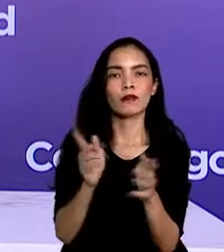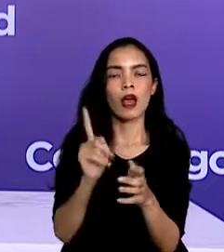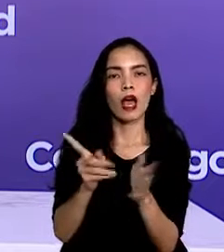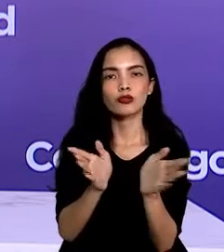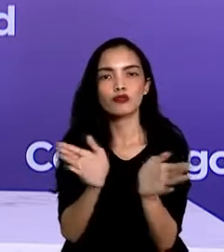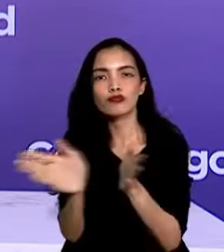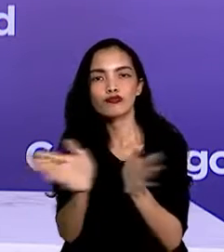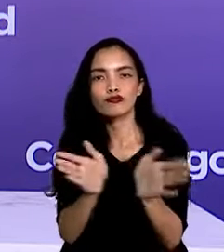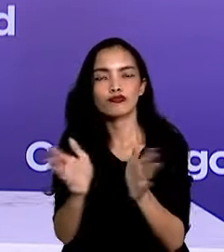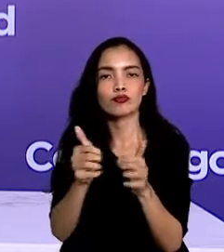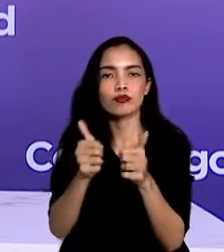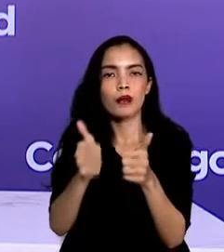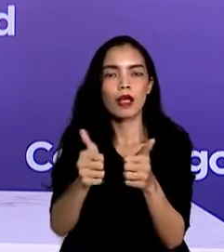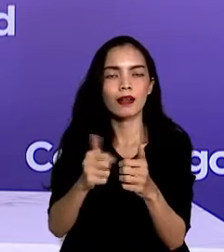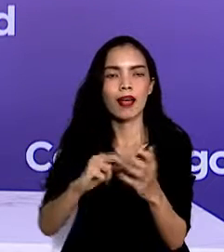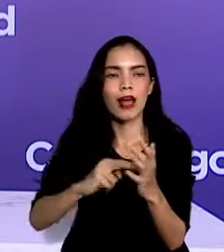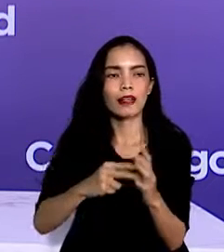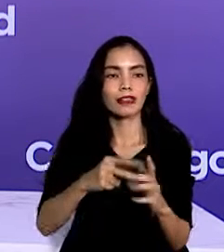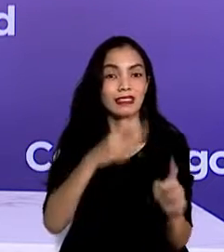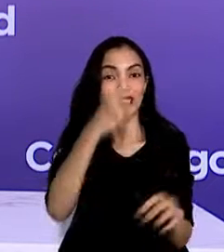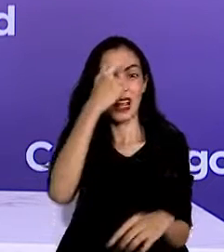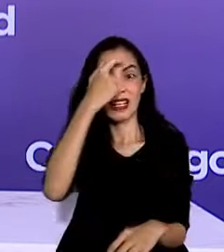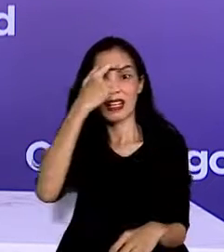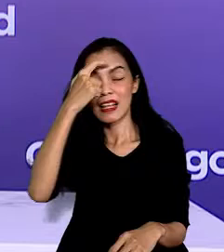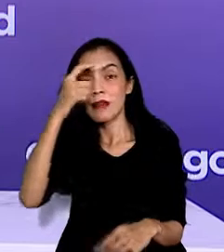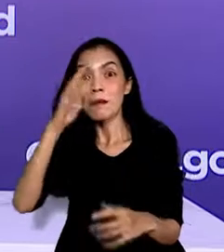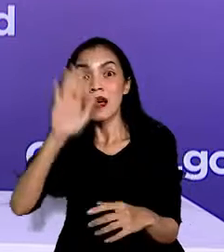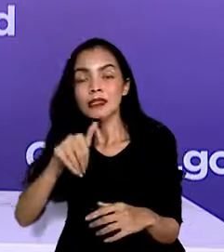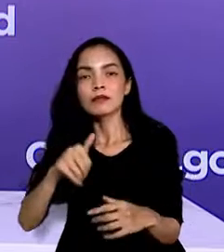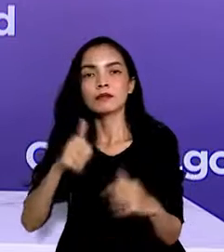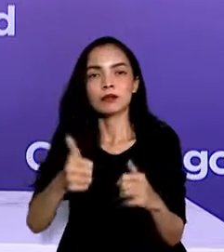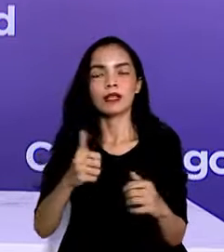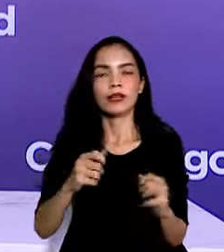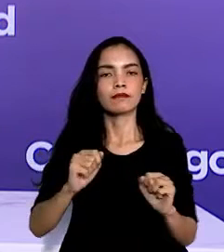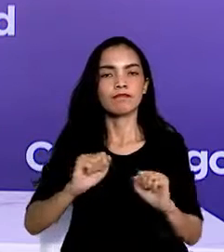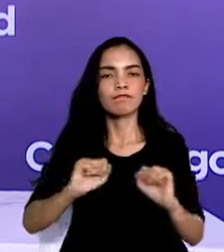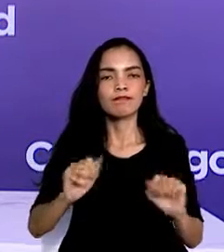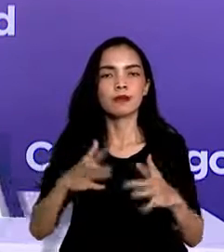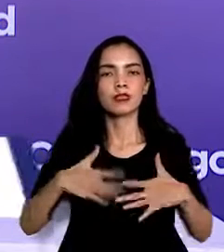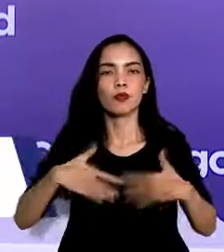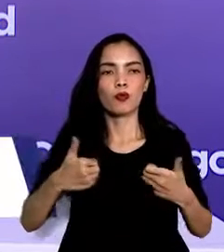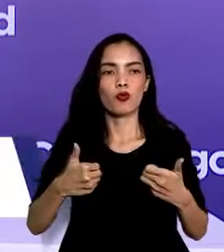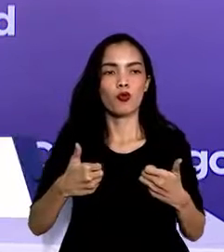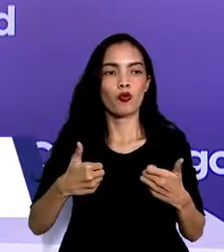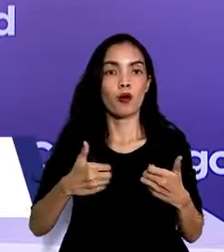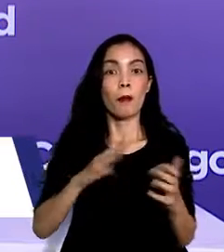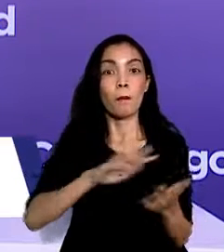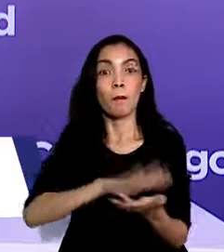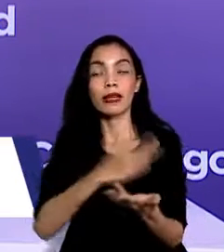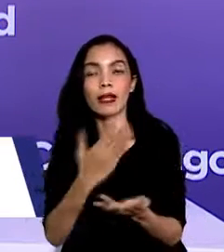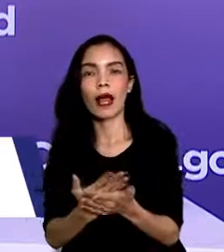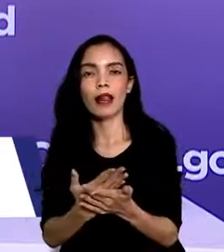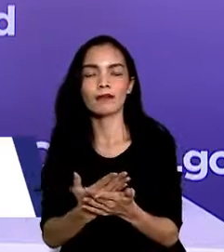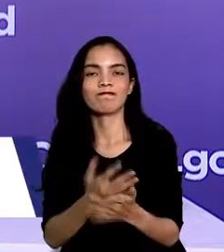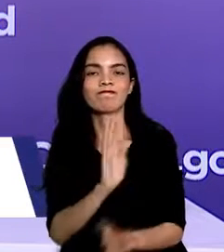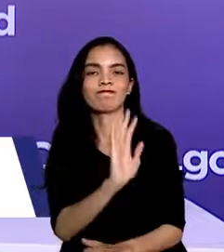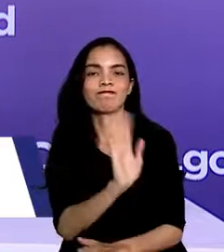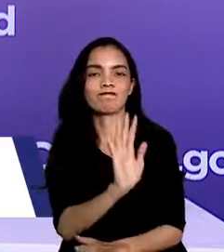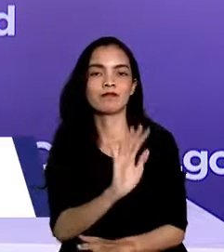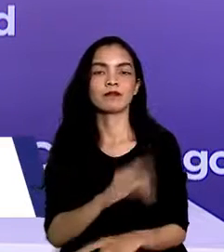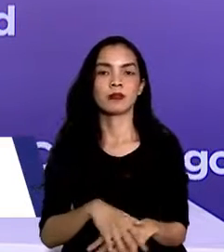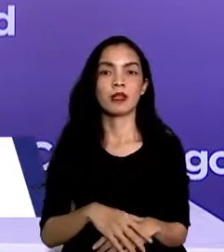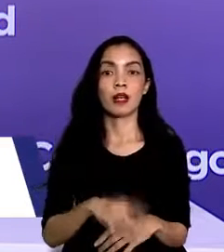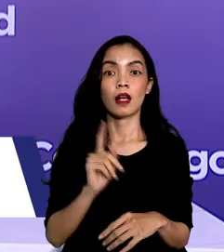baik agar seluruhnya dapat sembuh dan menghindari kematian semaksimal mungkin. Kabar baiknya di